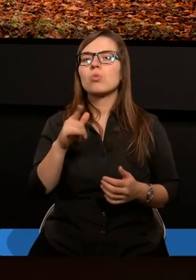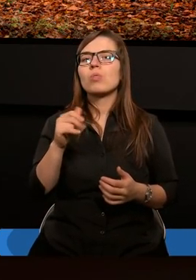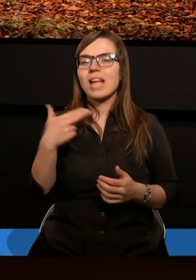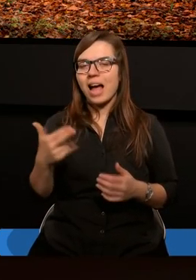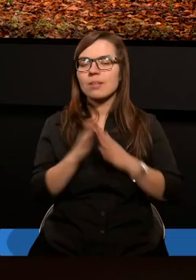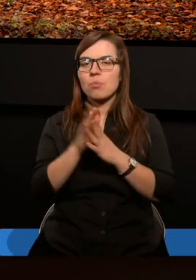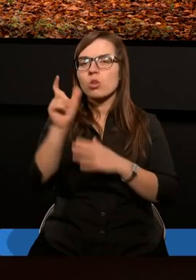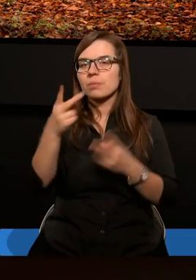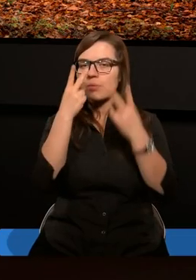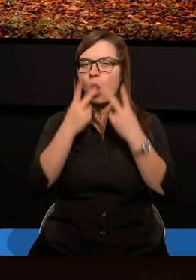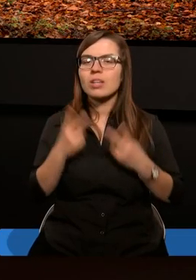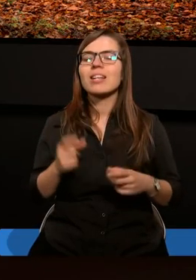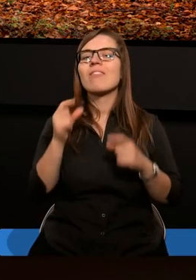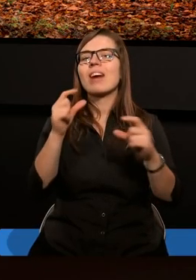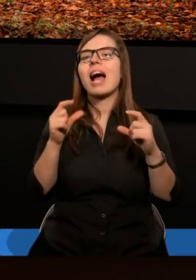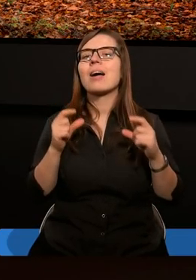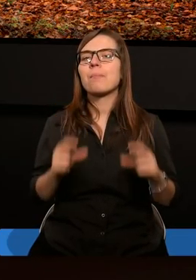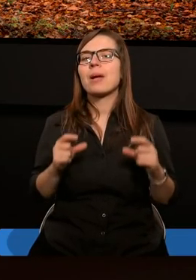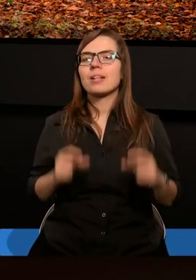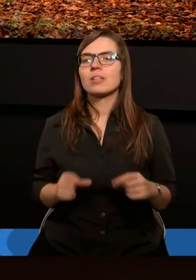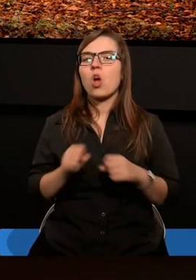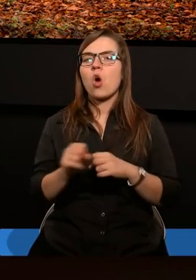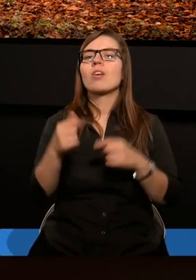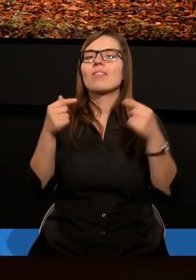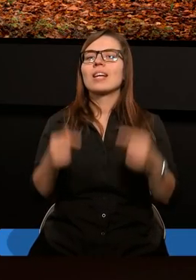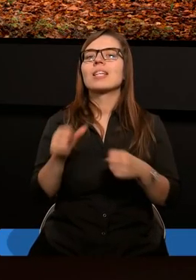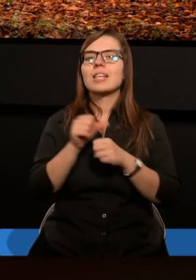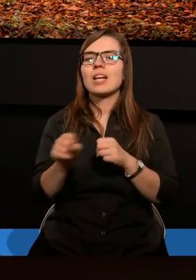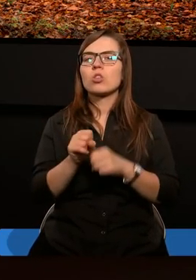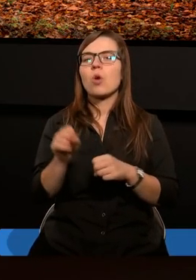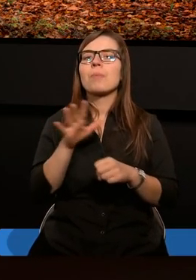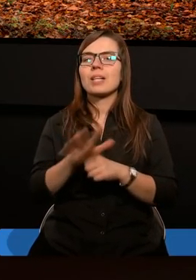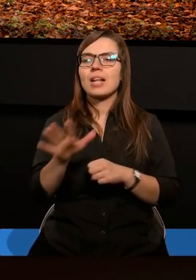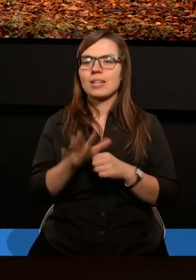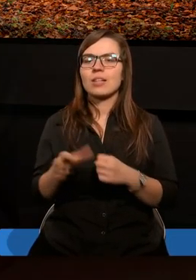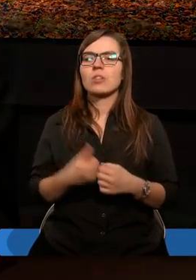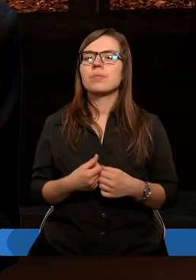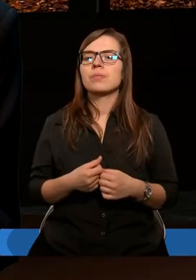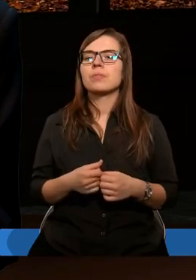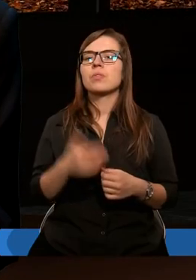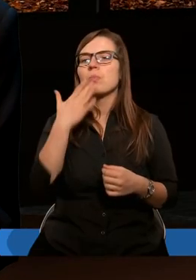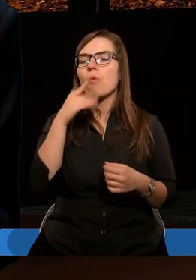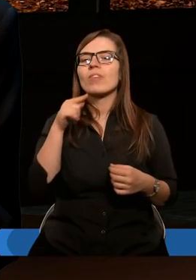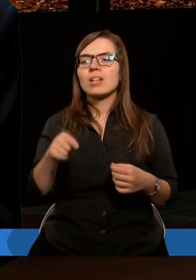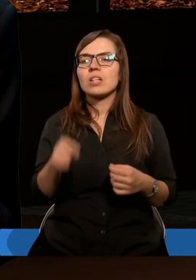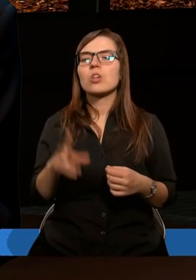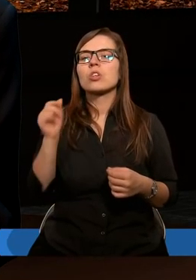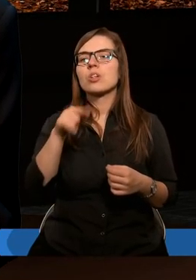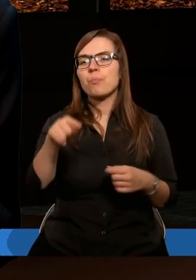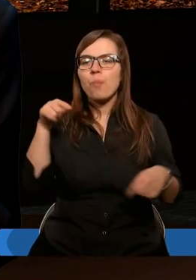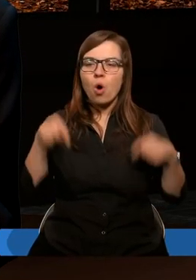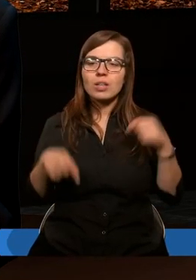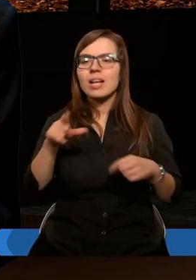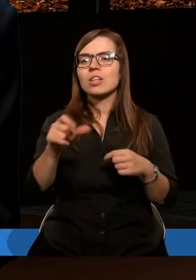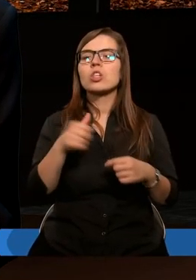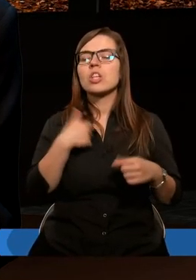proszę Cię, odczytaj fragmenty od wersetu jedenastego do piętnastego. Mówię wtedy, czy się